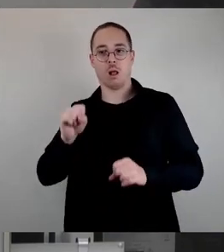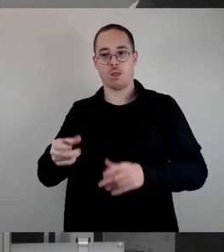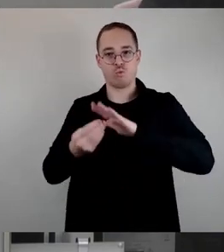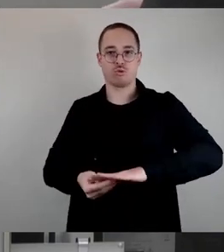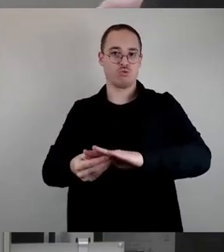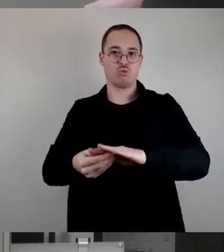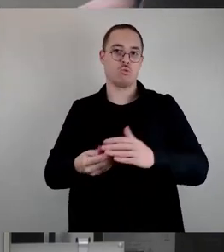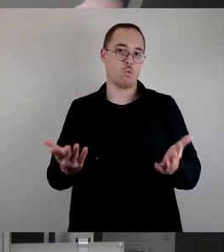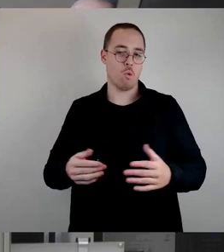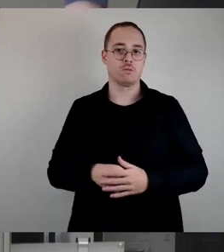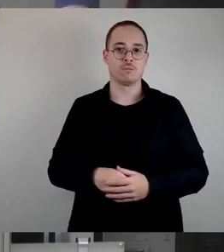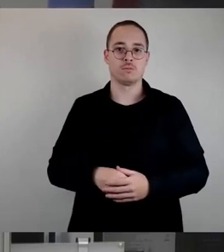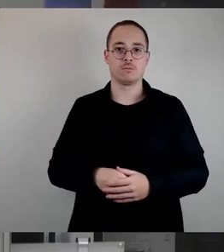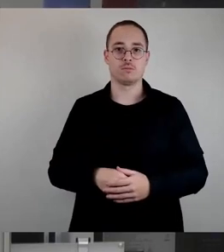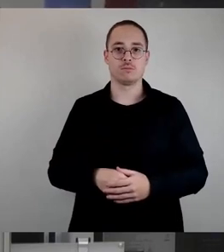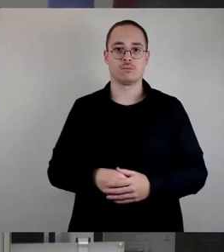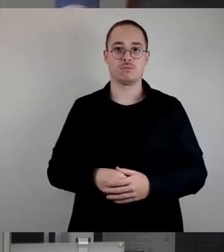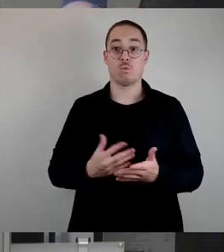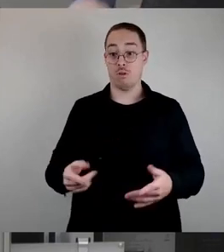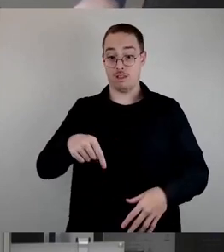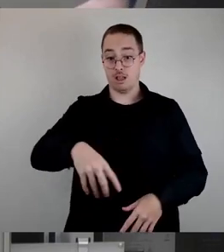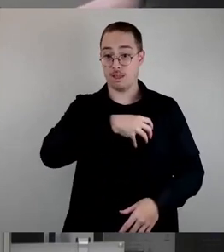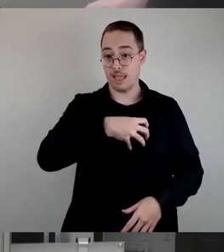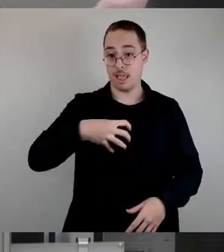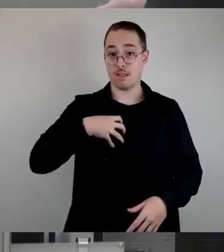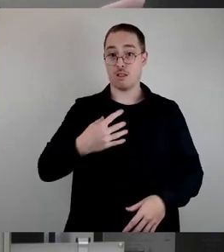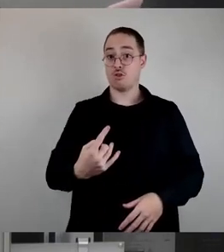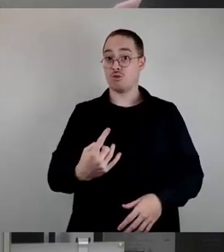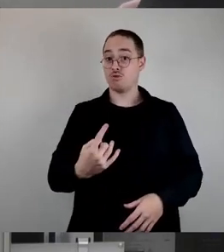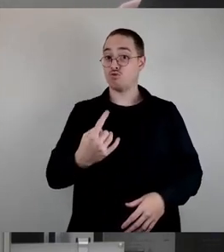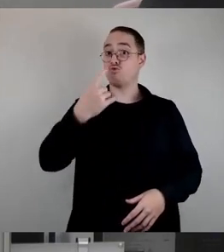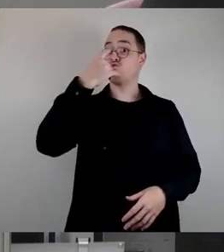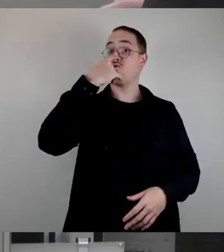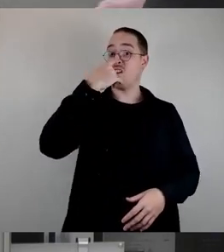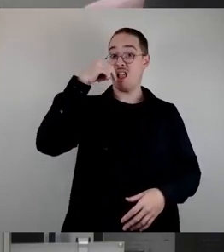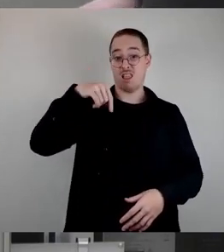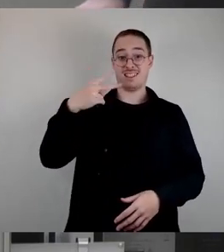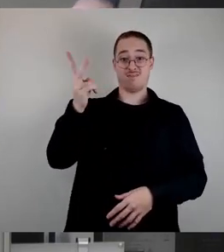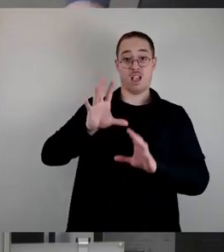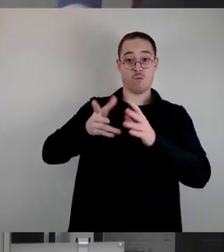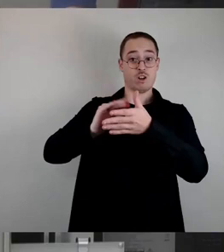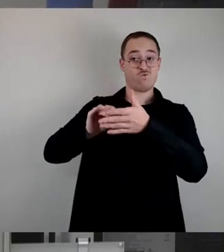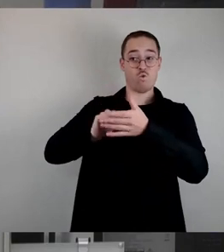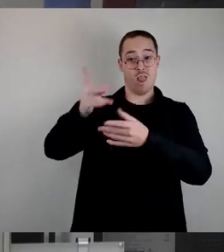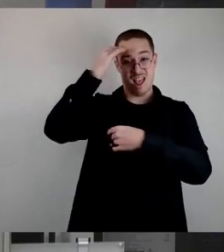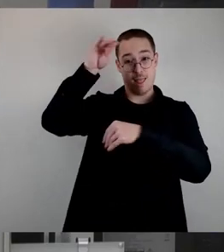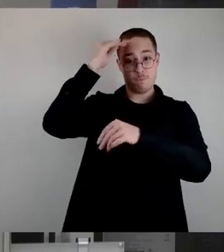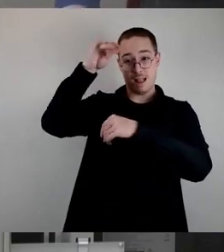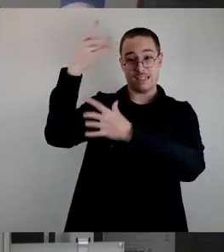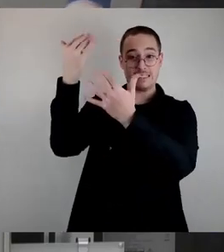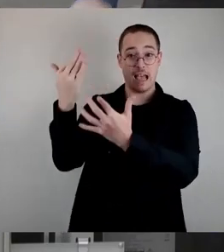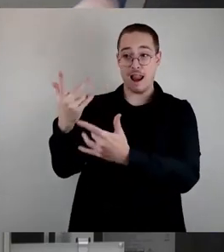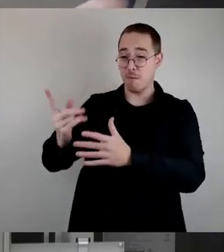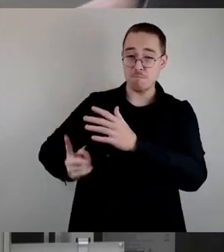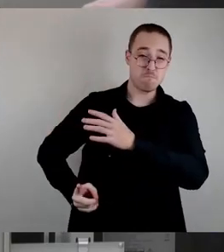kein Zufall, dass in Dresden, dass in Dresden in den zwei Gemeinschaftsschulen, die wir bisher haben, die Anmeldezahlen so hoch sind. Denn über 12